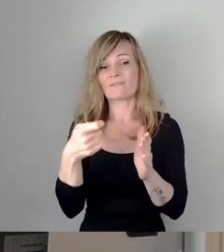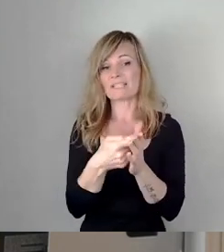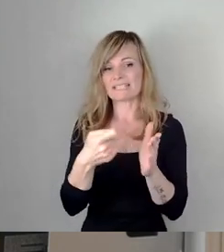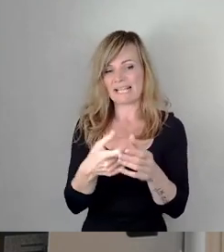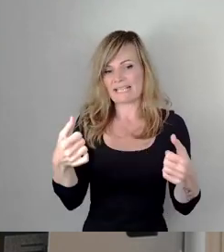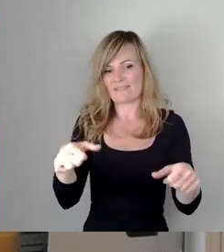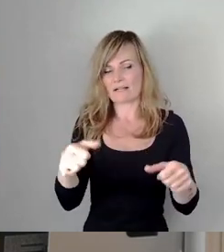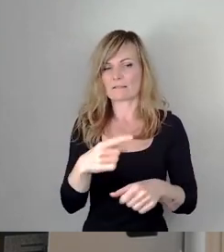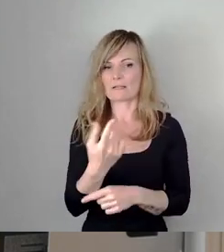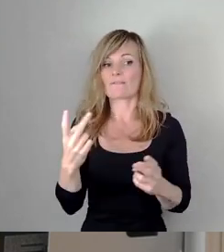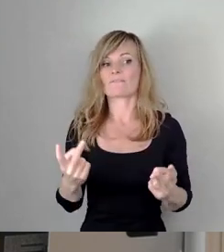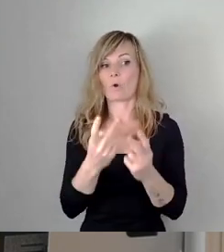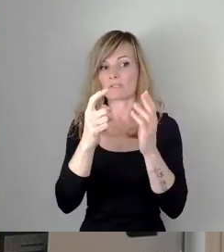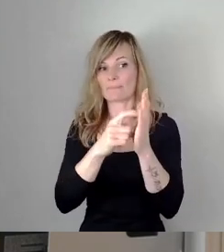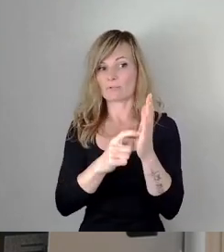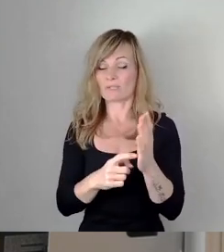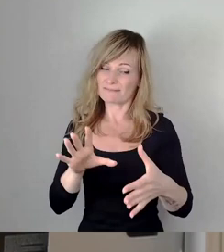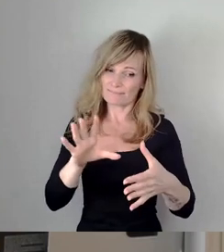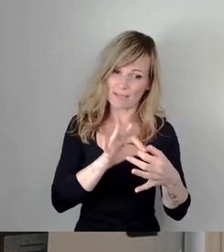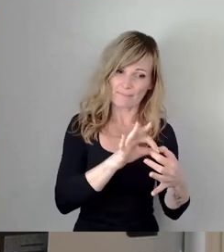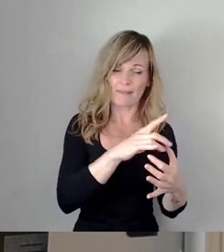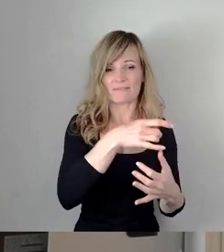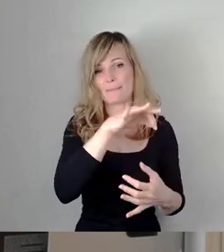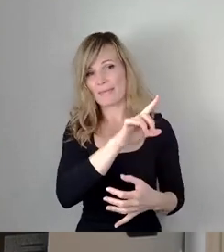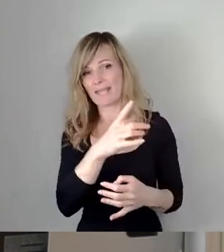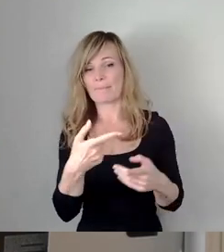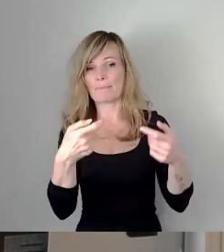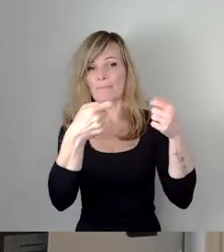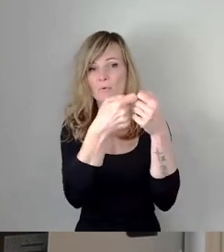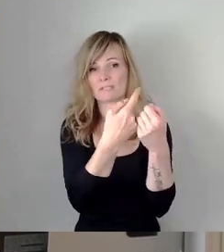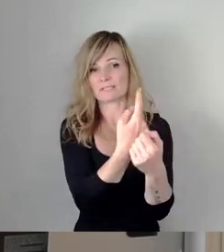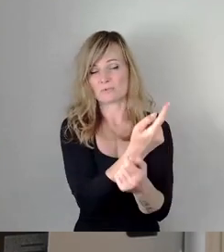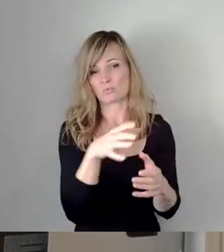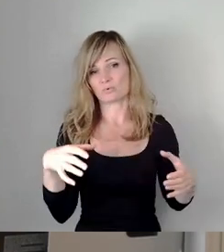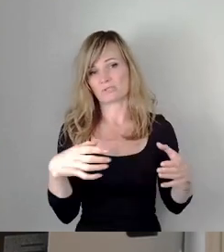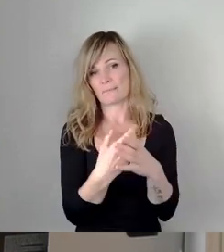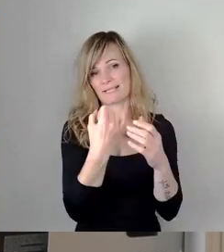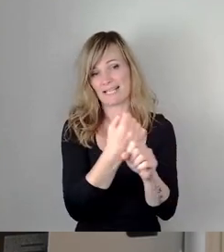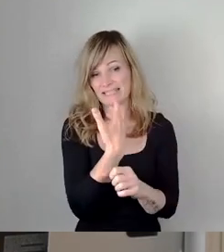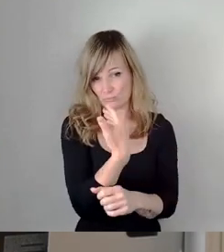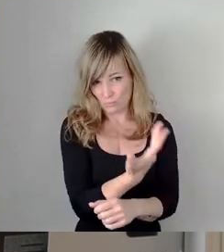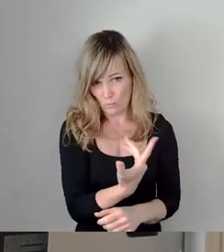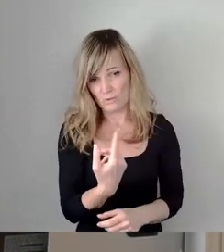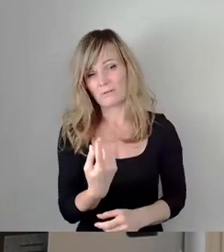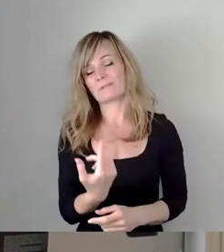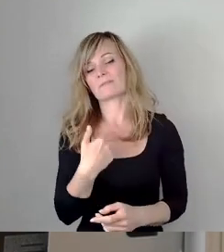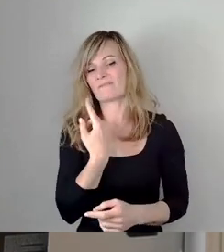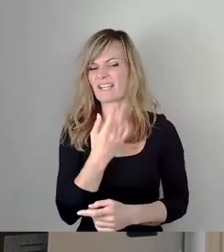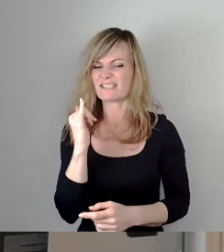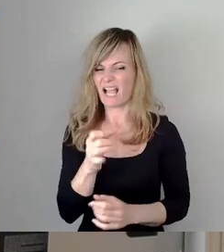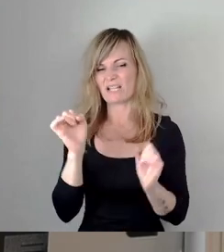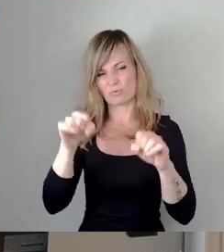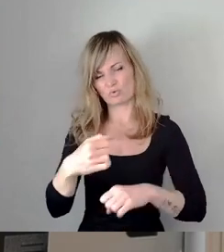Förderbedingungen, da sind wir wieder bei der FDP im Bundeszusammenhang, zuzustimmen. Das ist vernünftig.